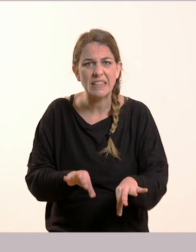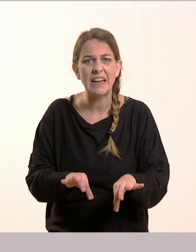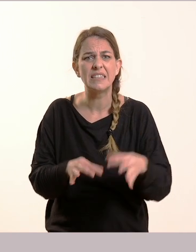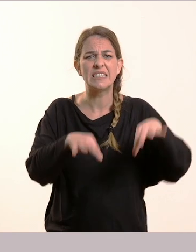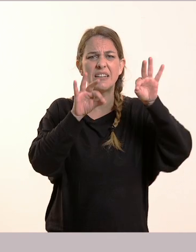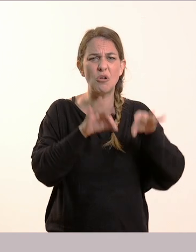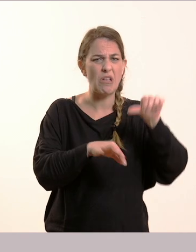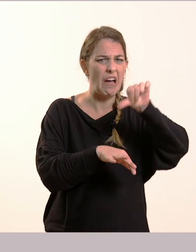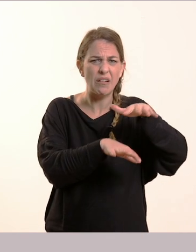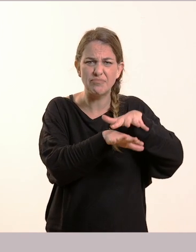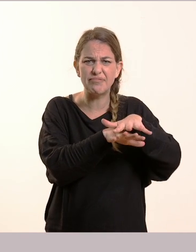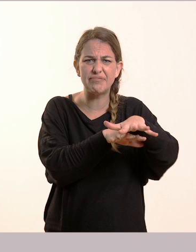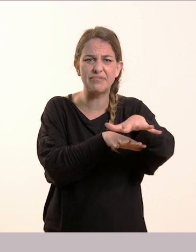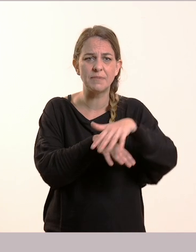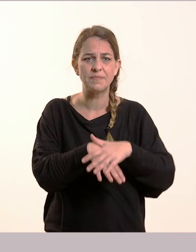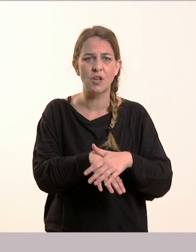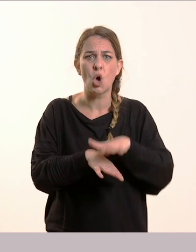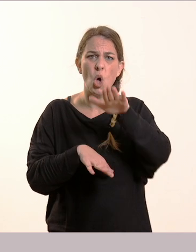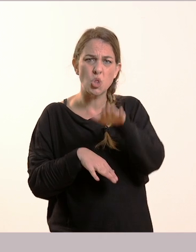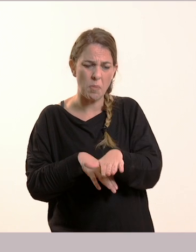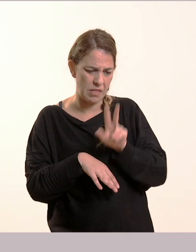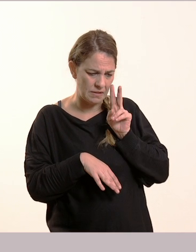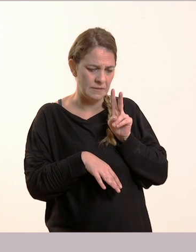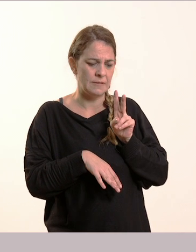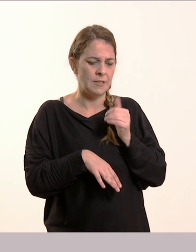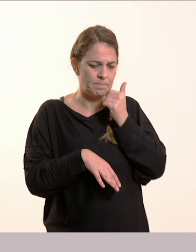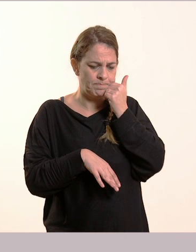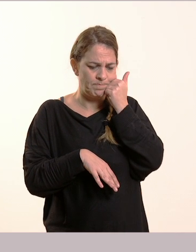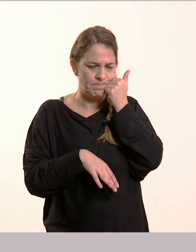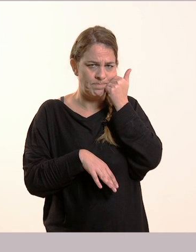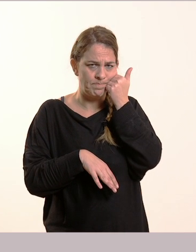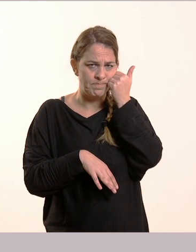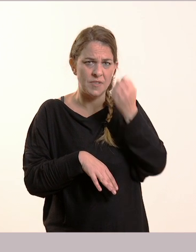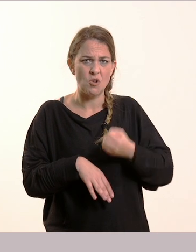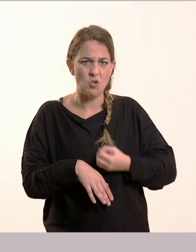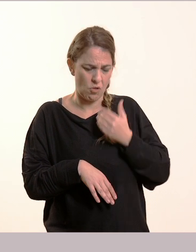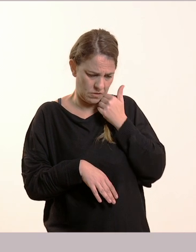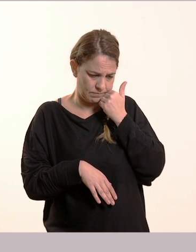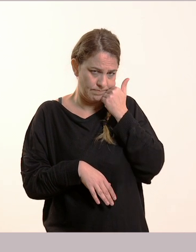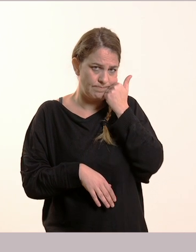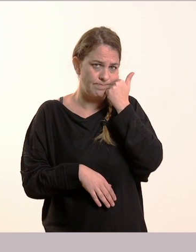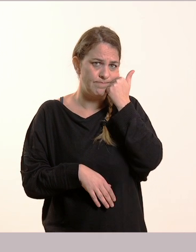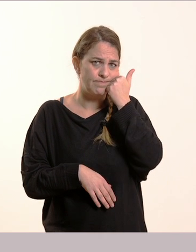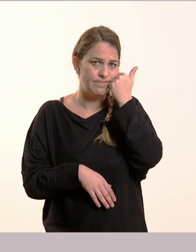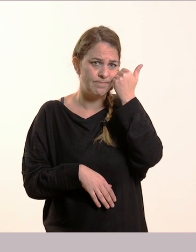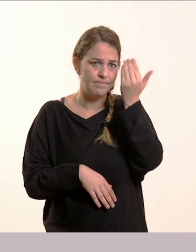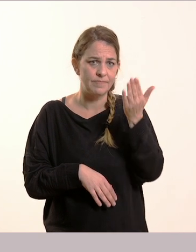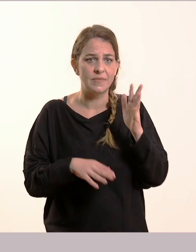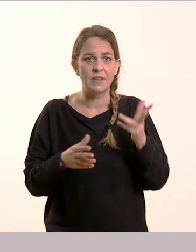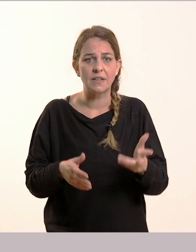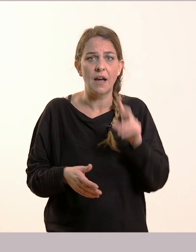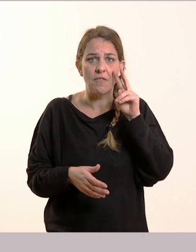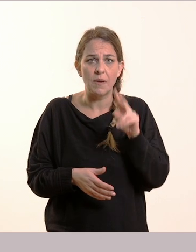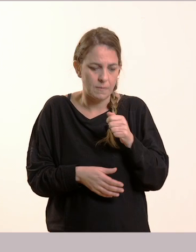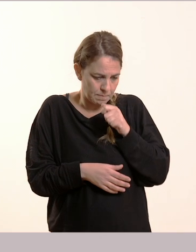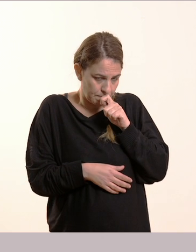Και κοιτάζει έτσι σαν να είναι ταπεινωμένο στα σεντόνια του και βάζει και το χέρι στο στόμα μη ξέροντας τι